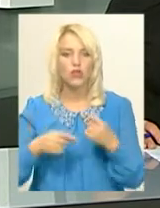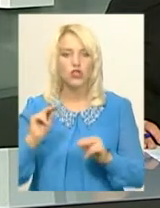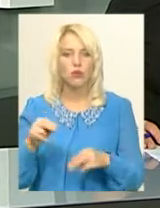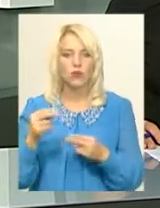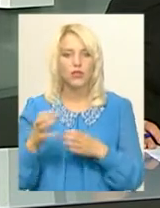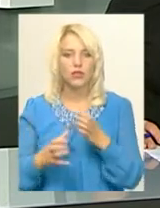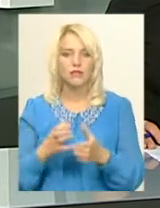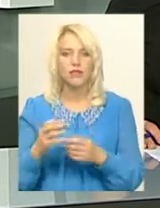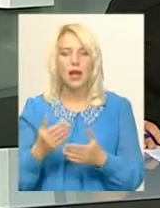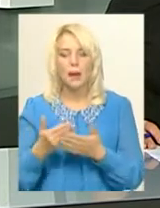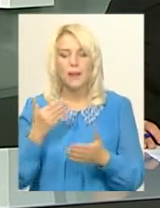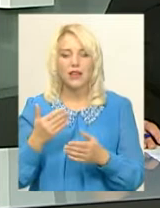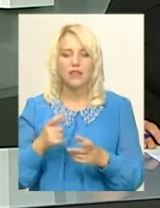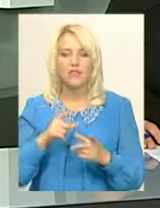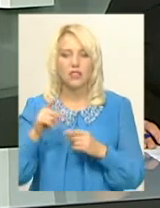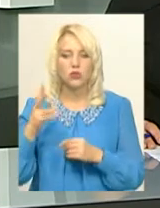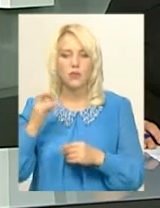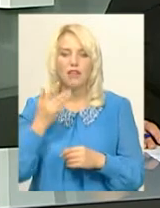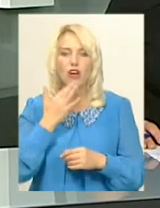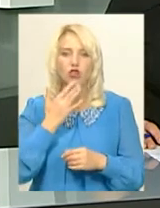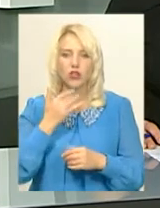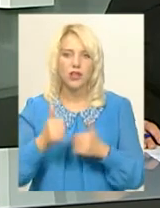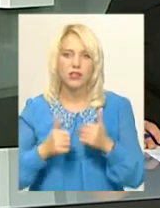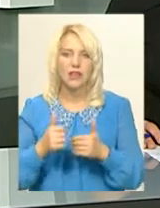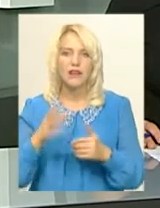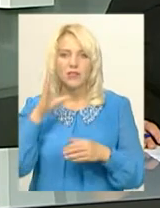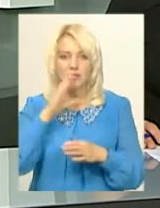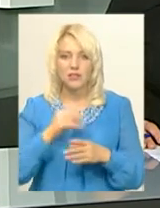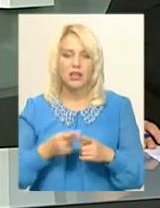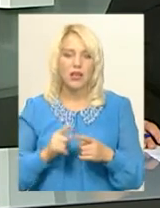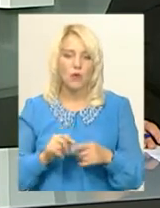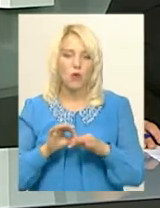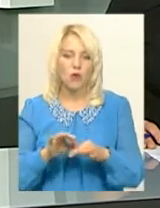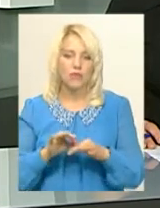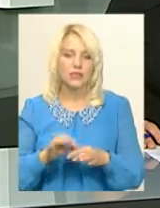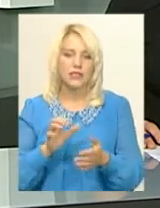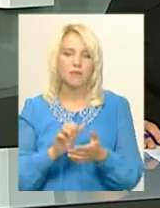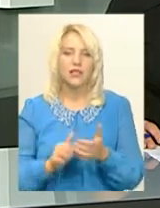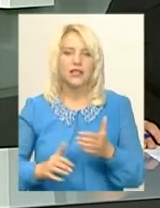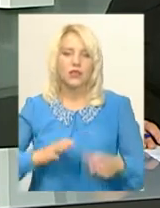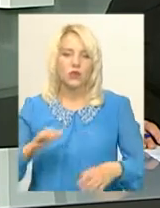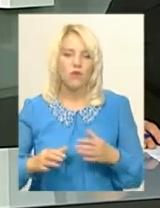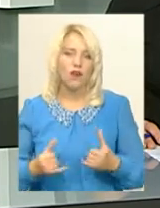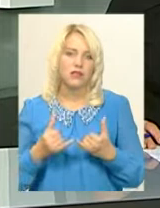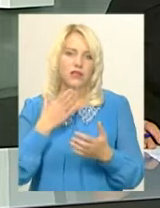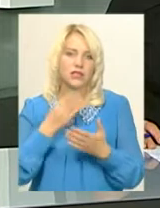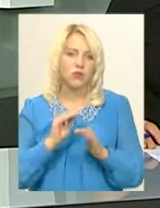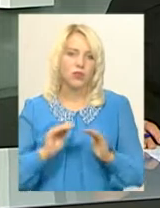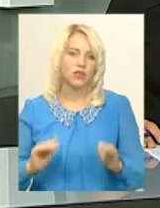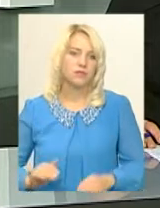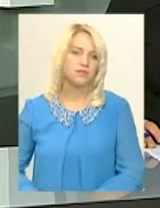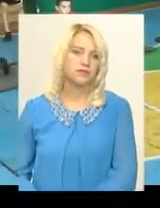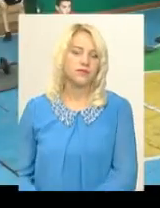виїздом на національні змагання встиг провести тренування для своїх гуртківців в селі Слобідка-Рахнівська. Світлана Поробок продовжує.